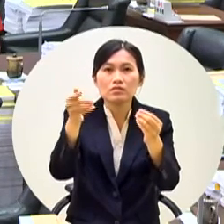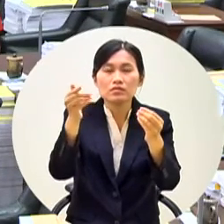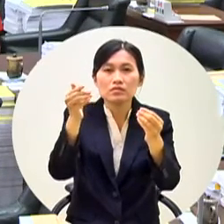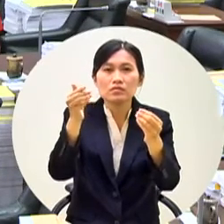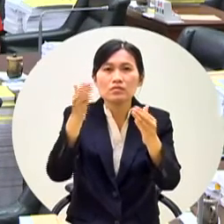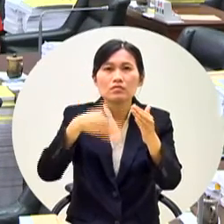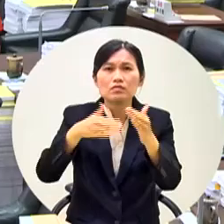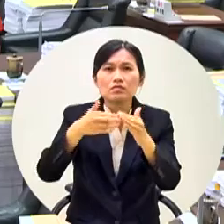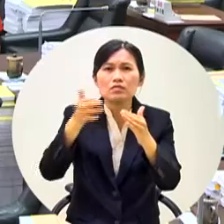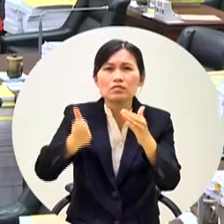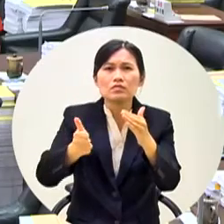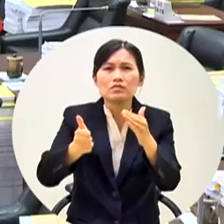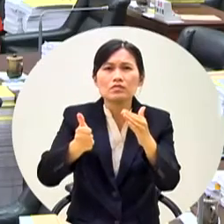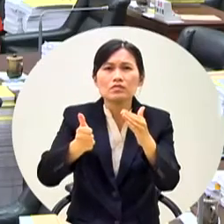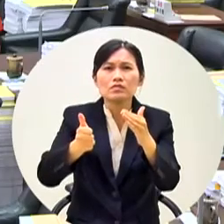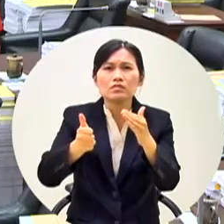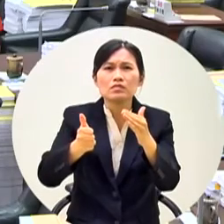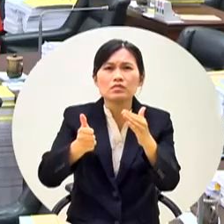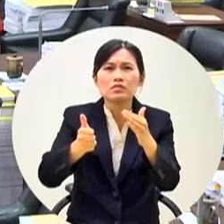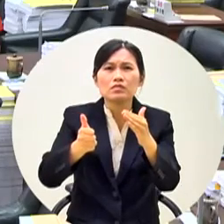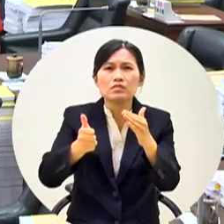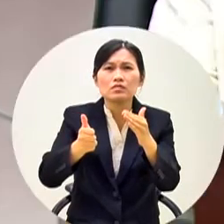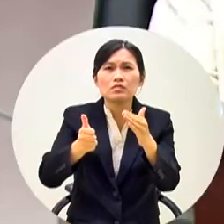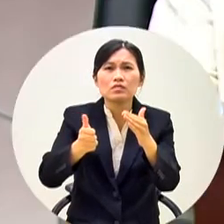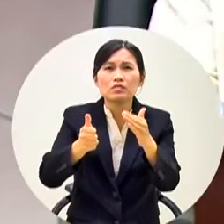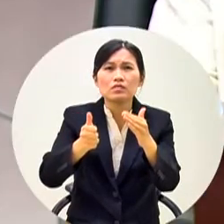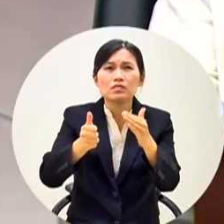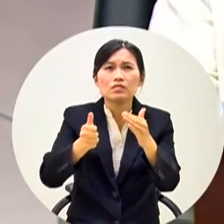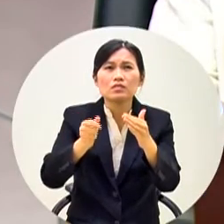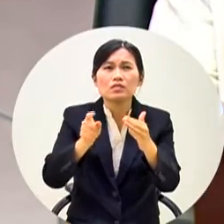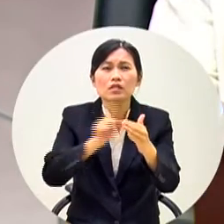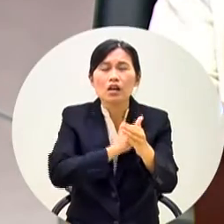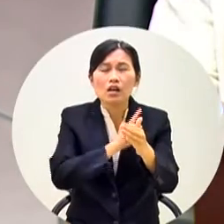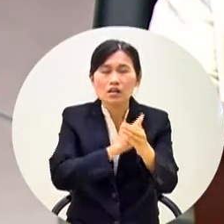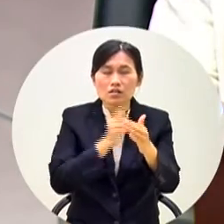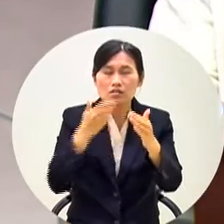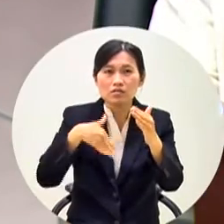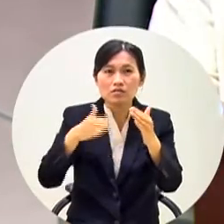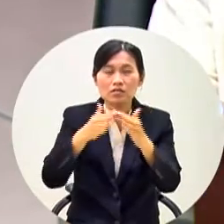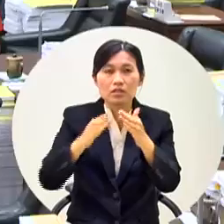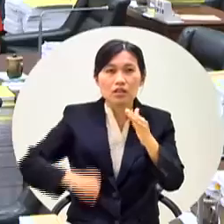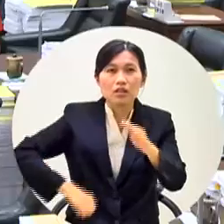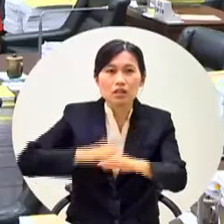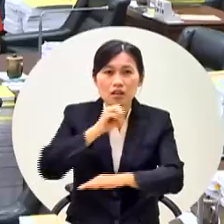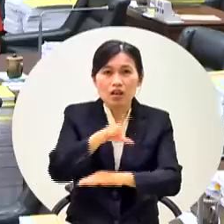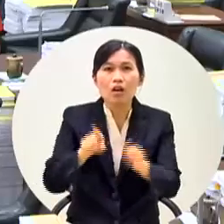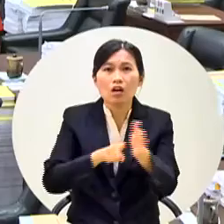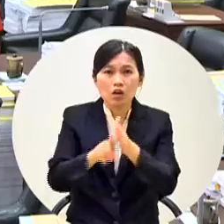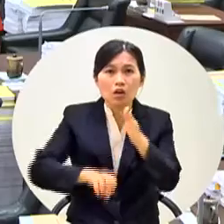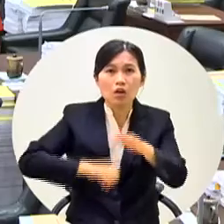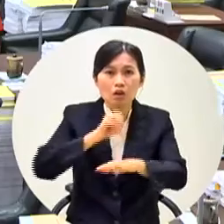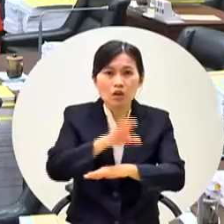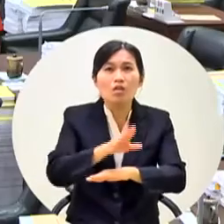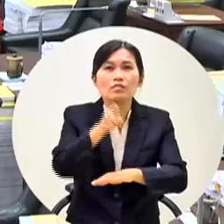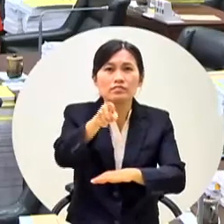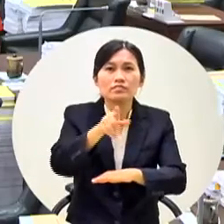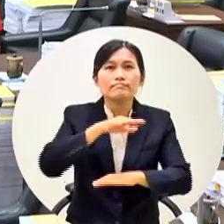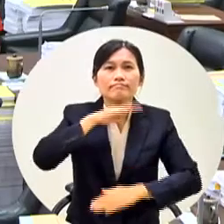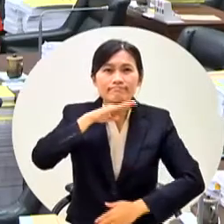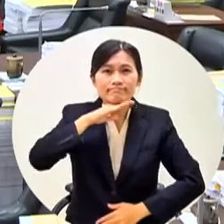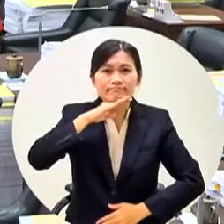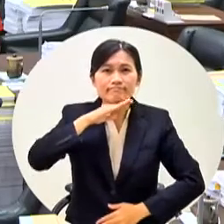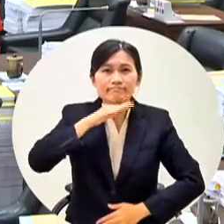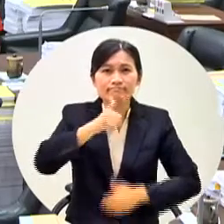什麼叫直接捐證你自己對的啦直接捐證那OK你的稍等好